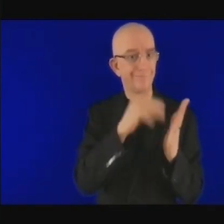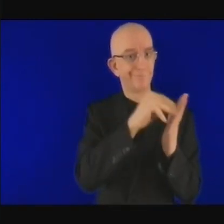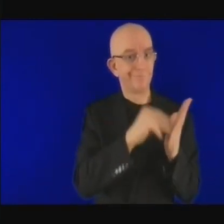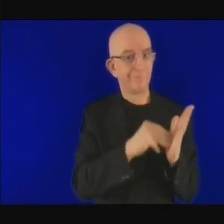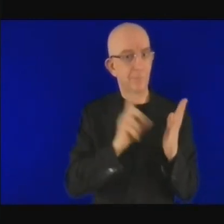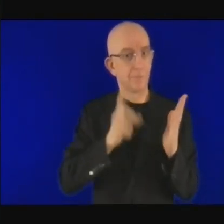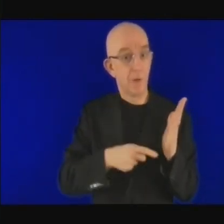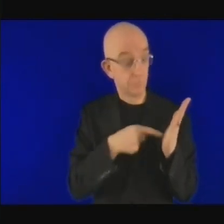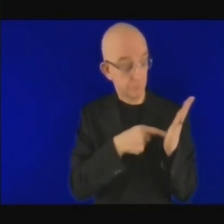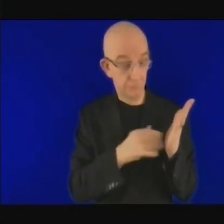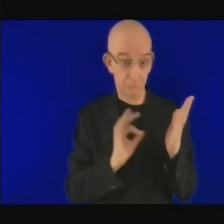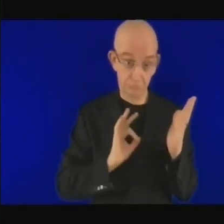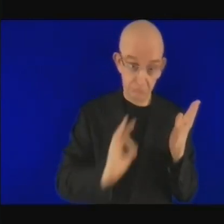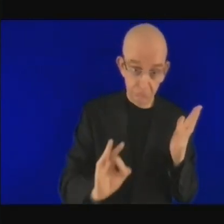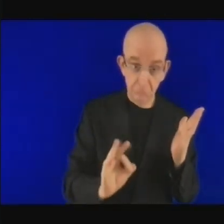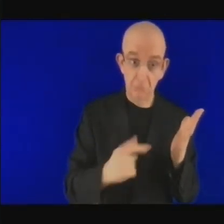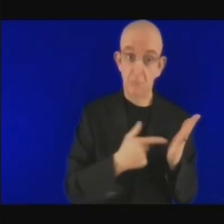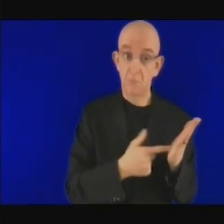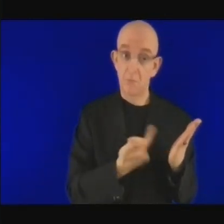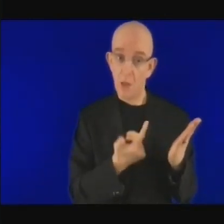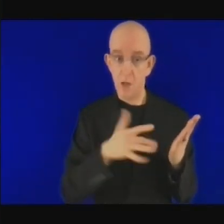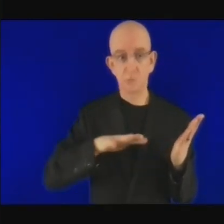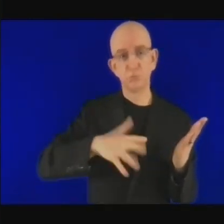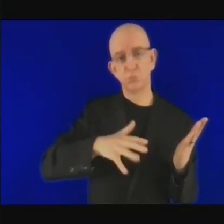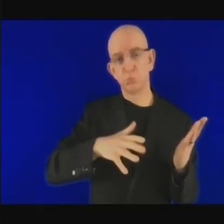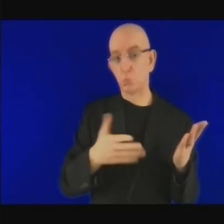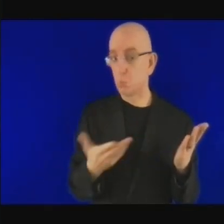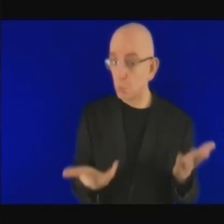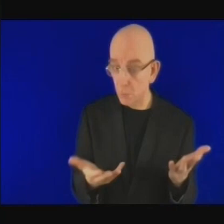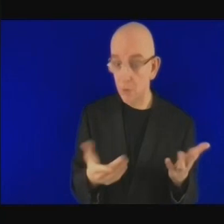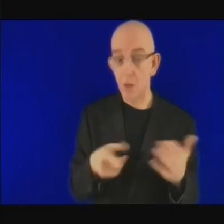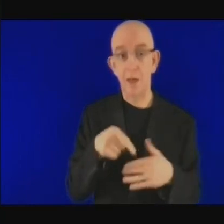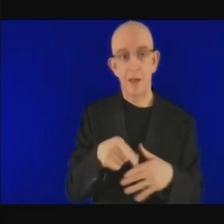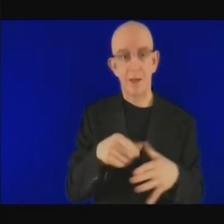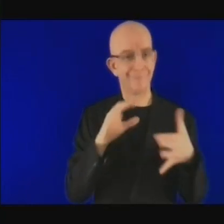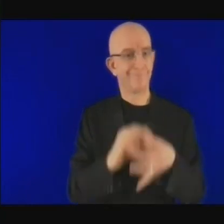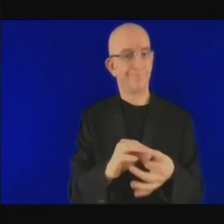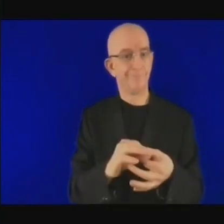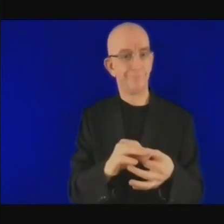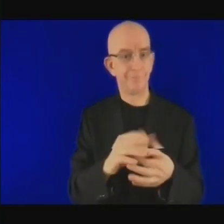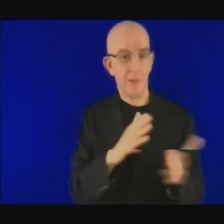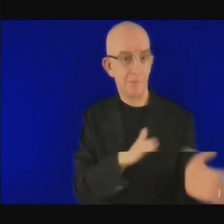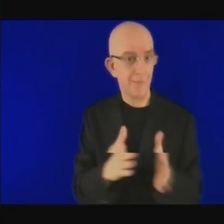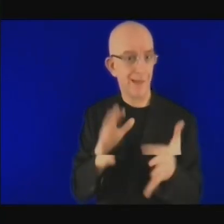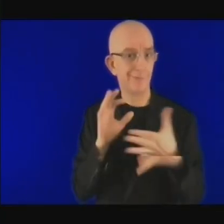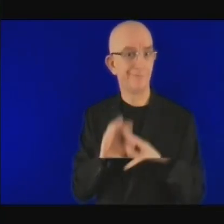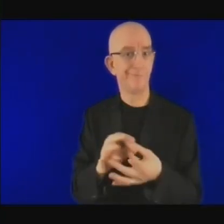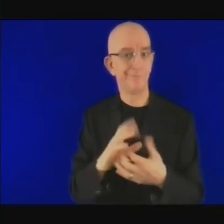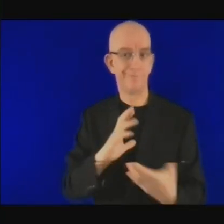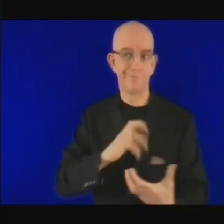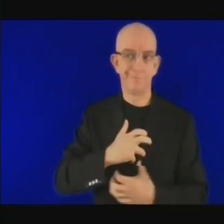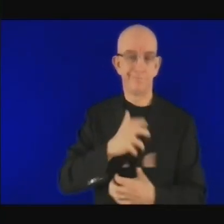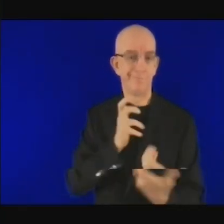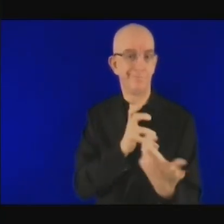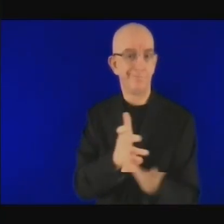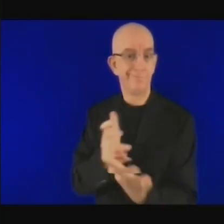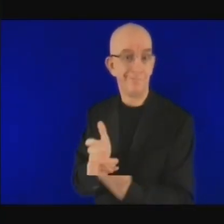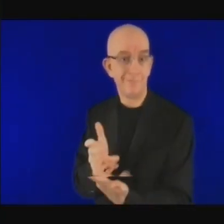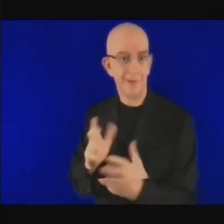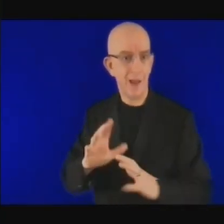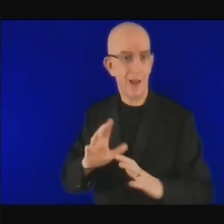dit par Anita. Il y a bien d'autres priorités donc comment établir tous ces liens? Merci.